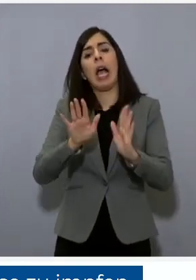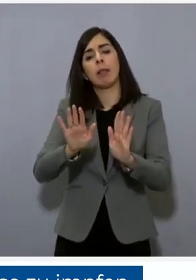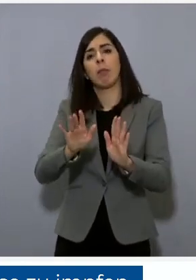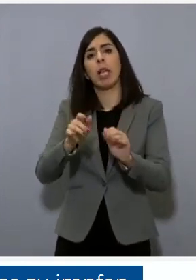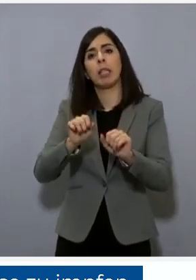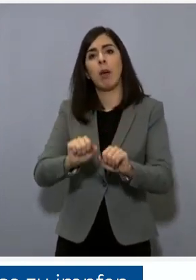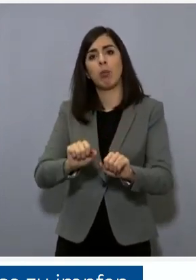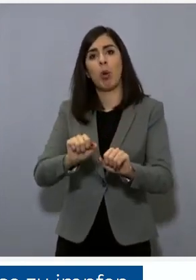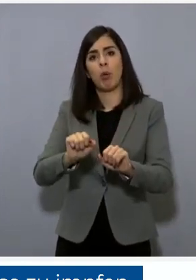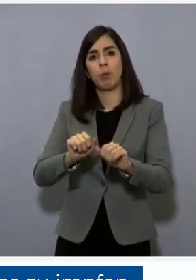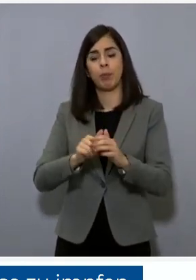progressivamente vaccinare.